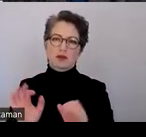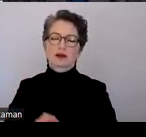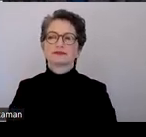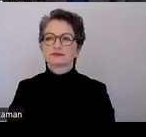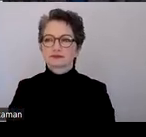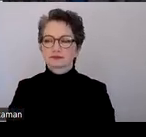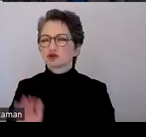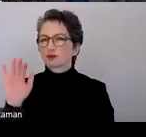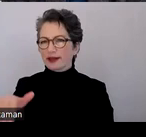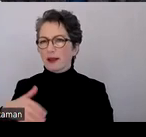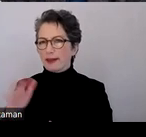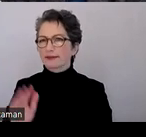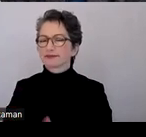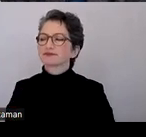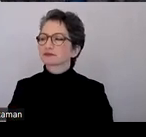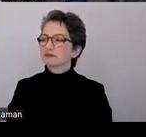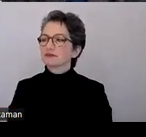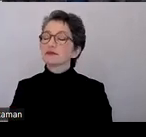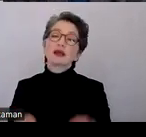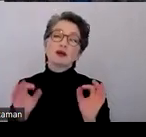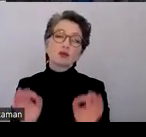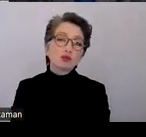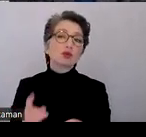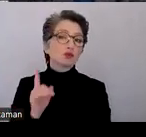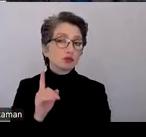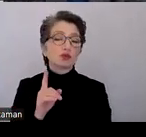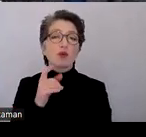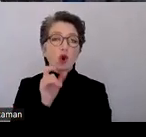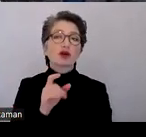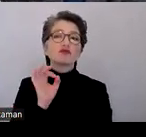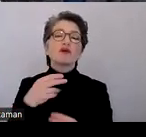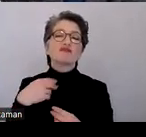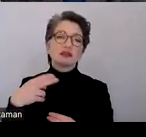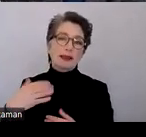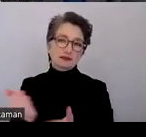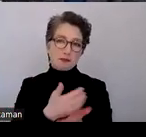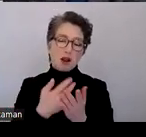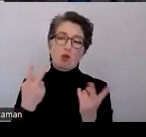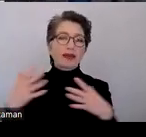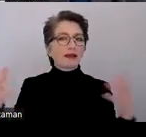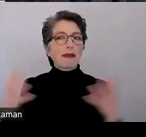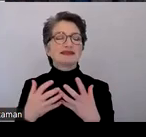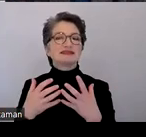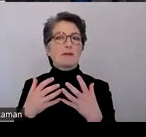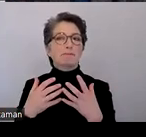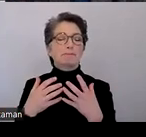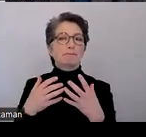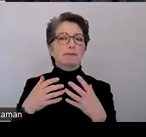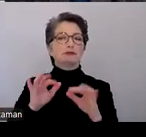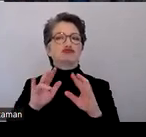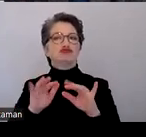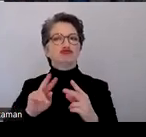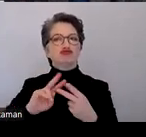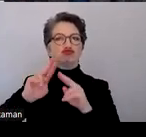Sehr gut ist, wird darin, wenn man irgendwie Feedback einsammelt oder man sogar vielleicht gemeinsam was editiert, weil man hat diese